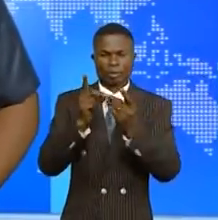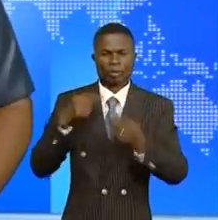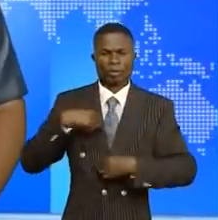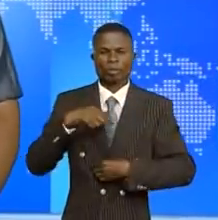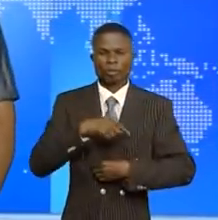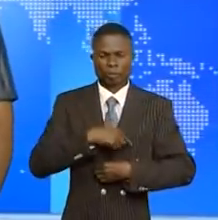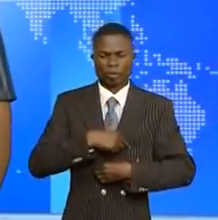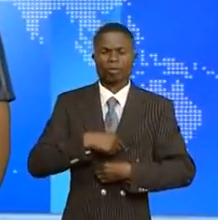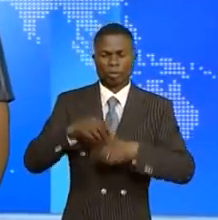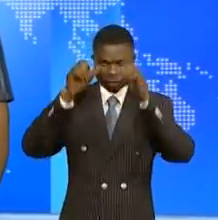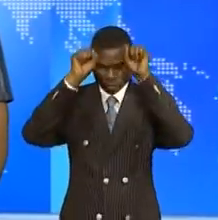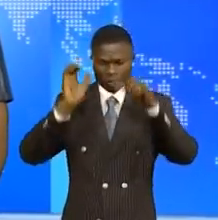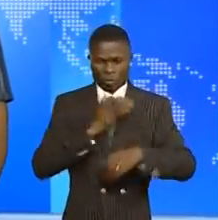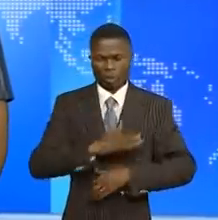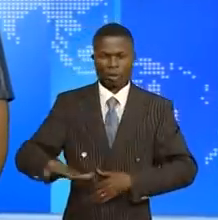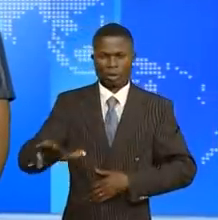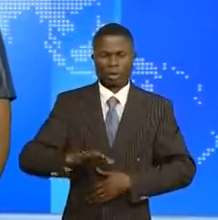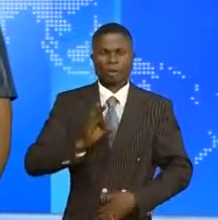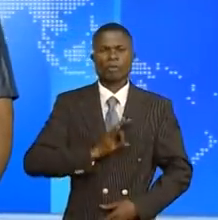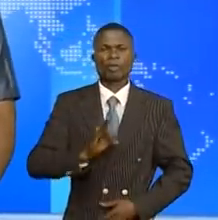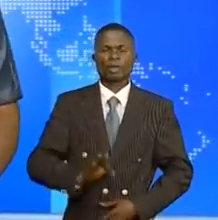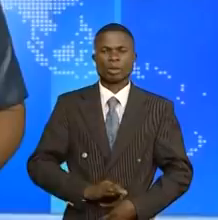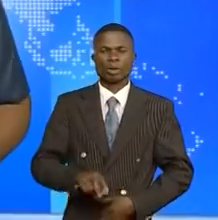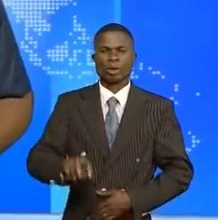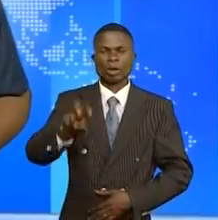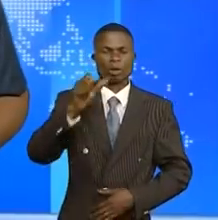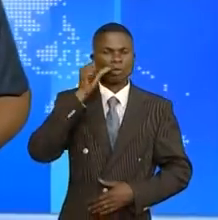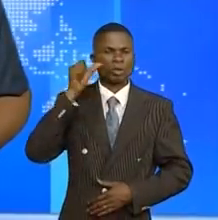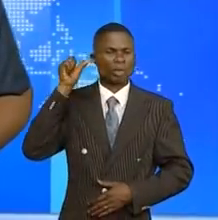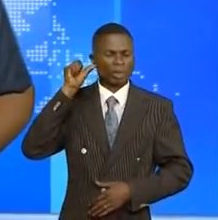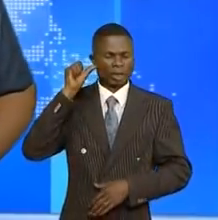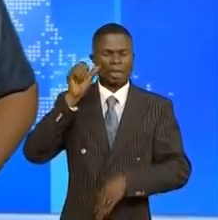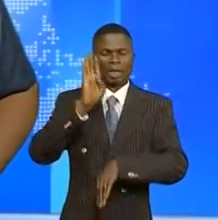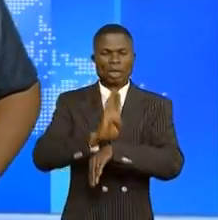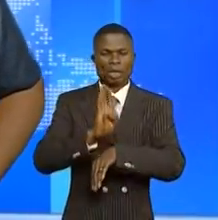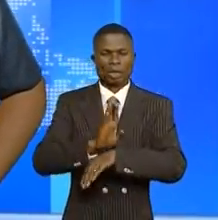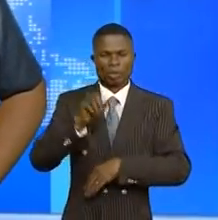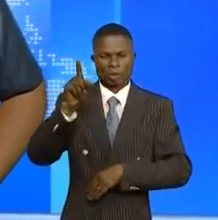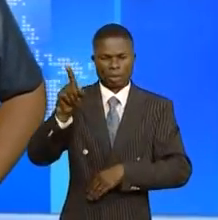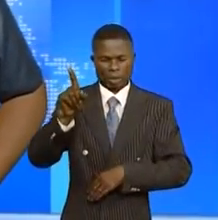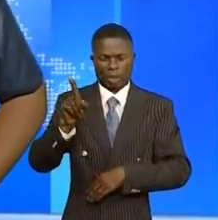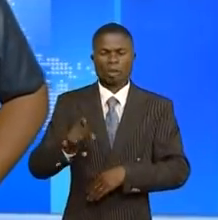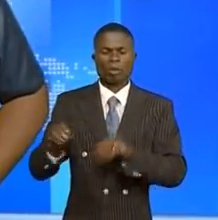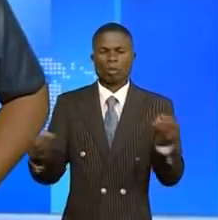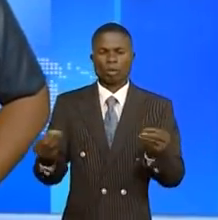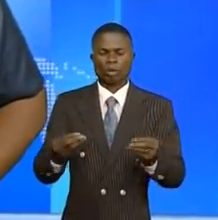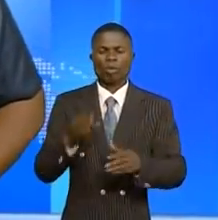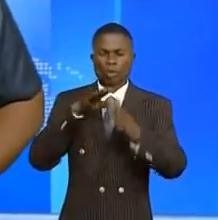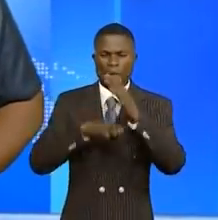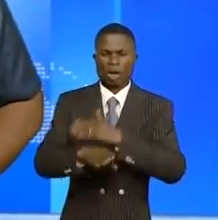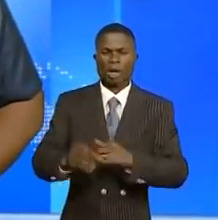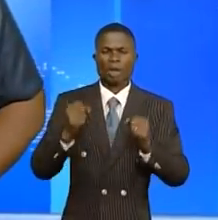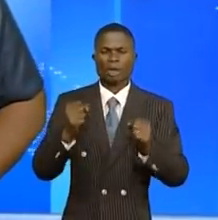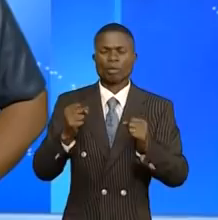Le président de la République, Félix-Antoine Tshisekedi, président à l'exercice de l'Union africaine, a participé à la cérémonie d